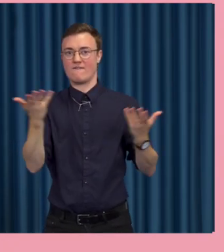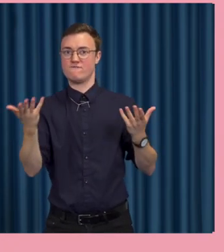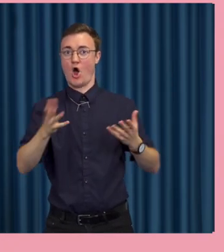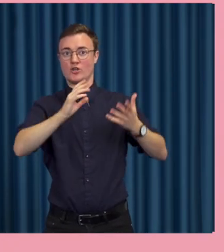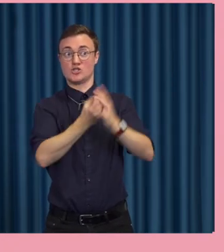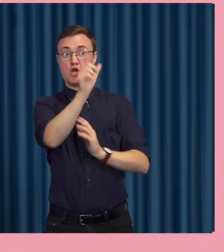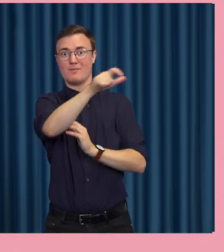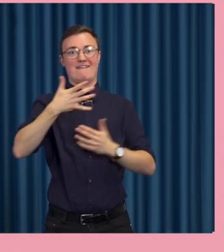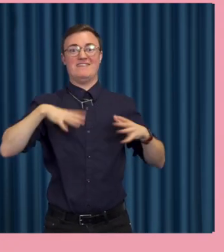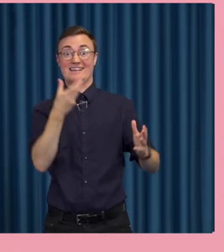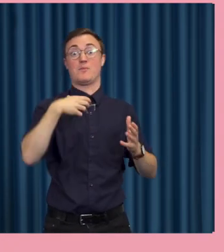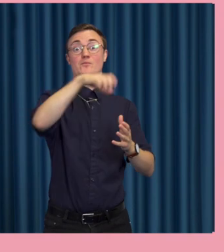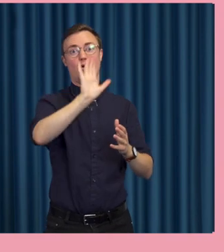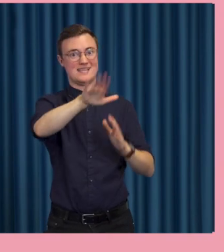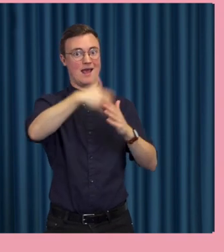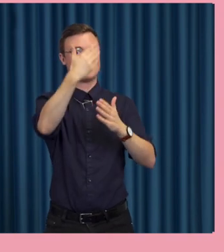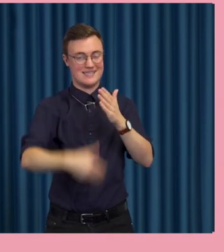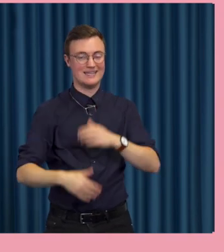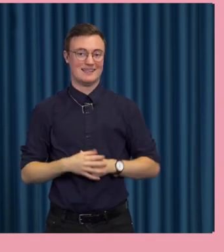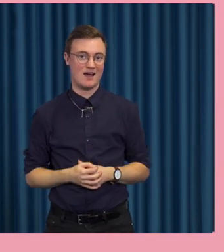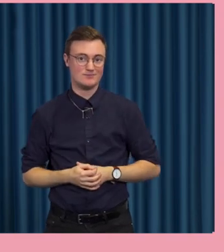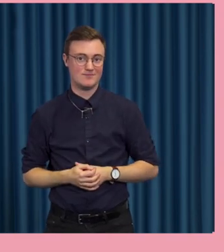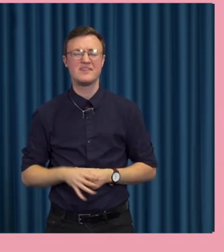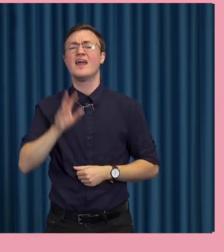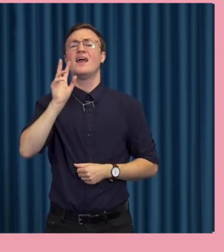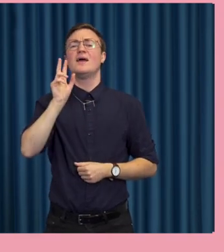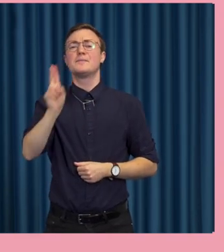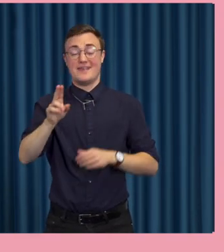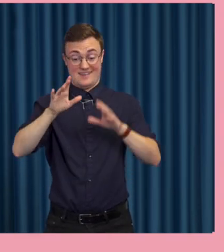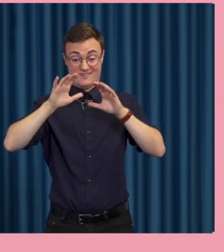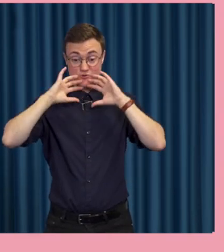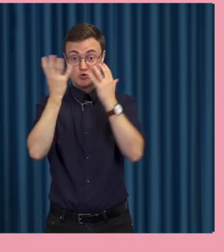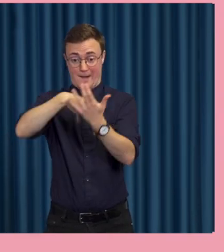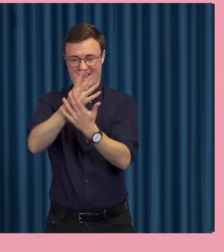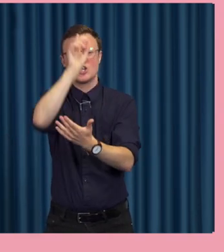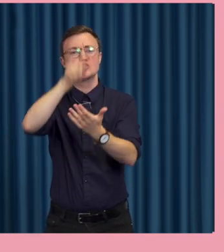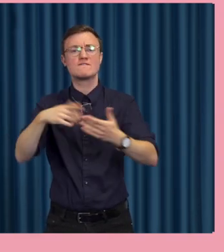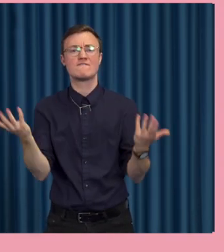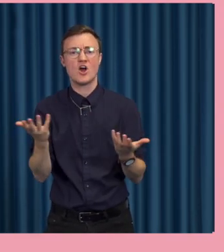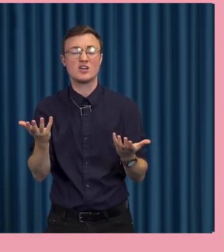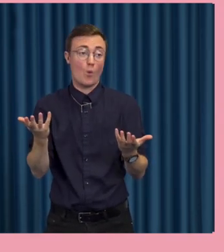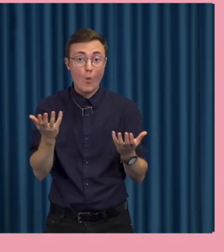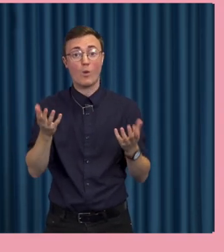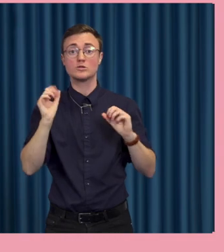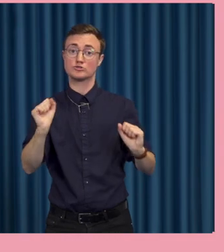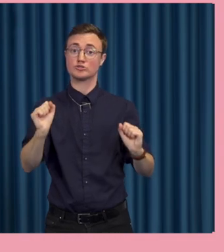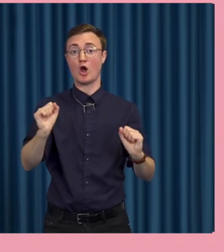Det leder ju, och nu ska jag inte vara så normativ, för att själva syftet med sociala medier, om vi tar just det, är ju att det ska vara relevant för var och en av oss.